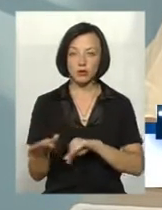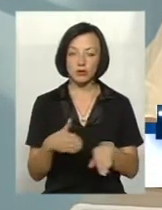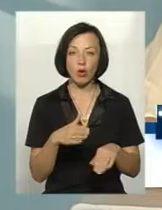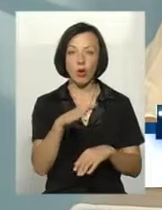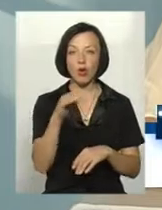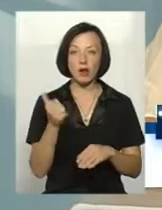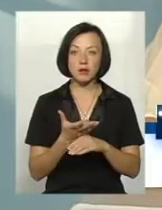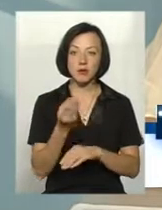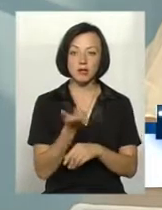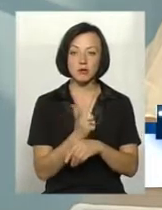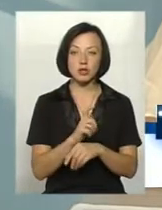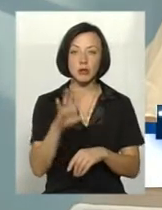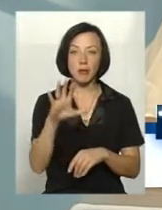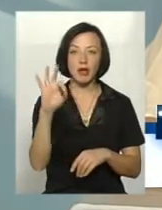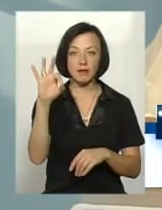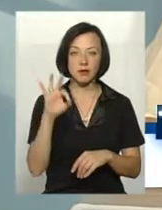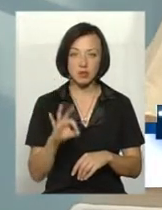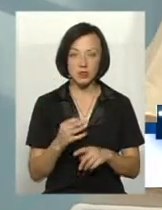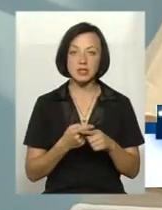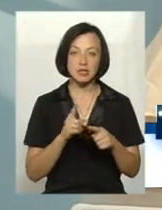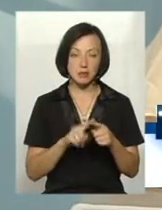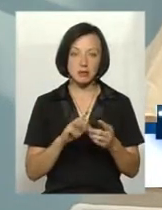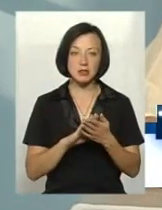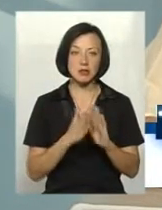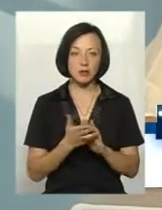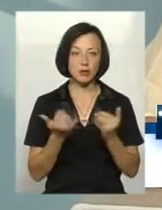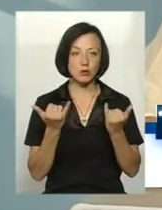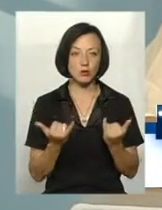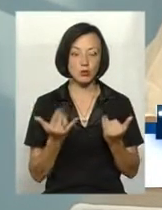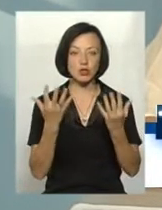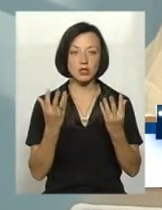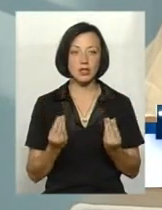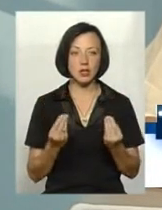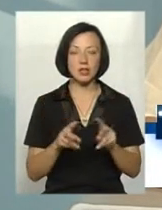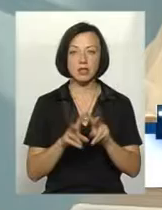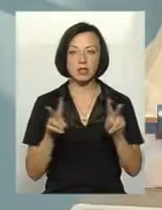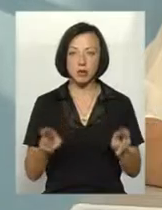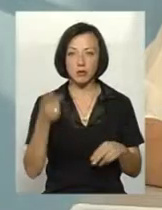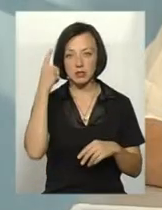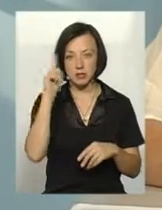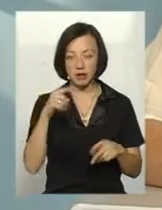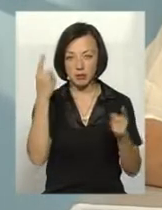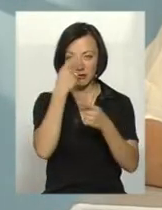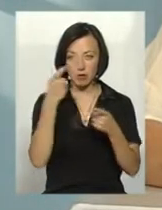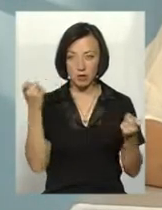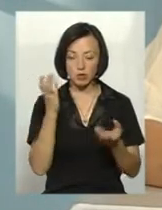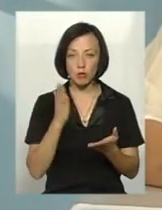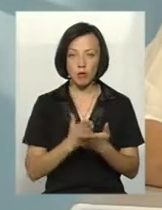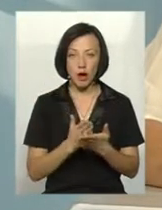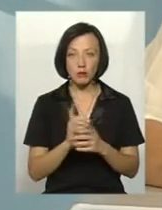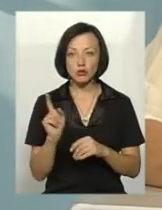плата більше 5 відсотків, ми так це не станемо на сьогоднішній час. Зараз так само ми знаємо інформацію, маємо, що